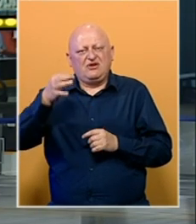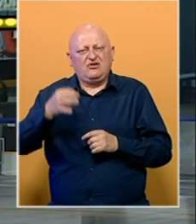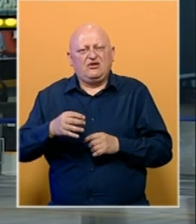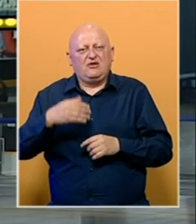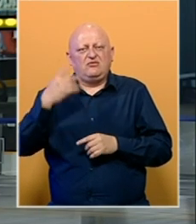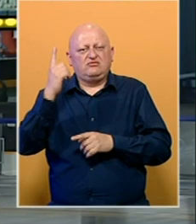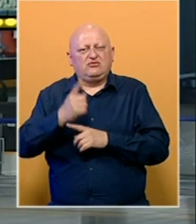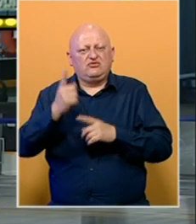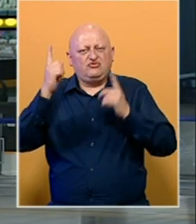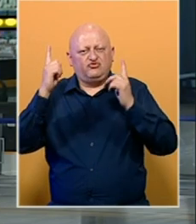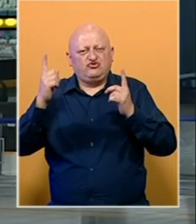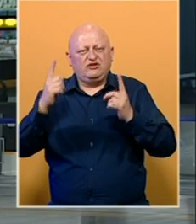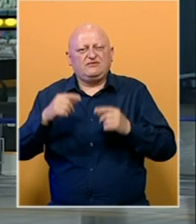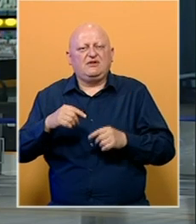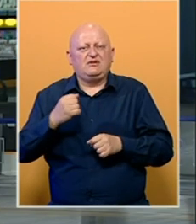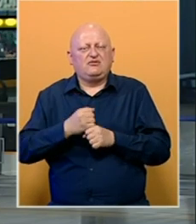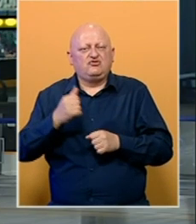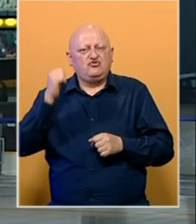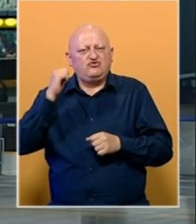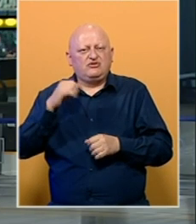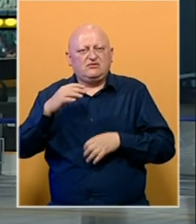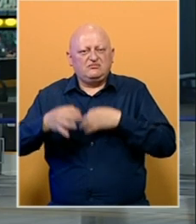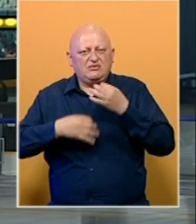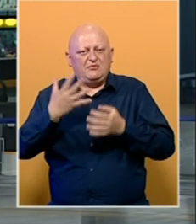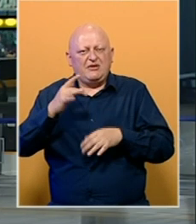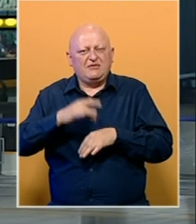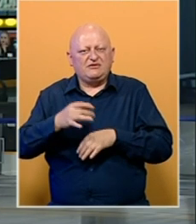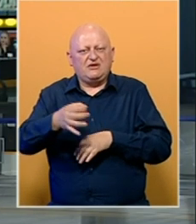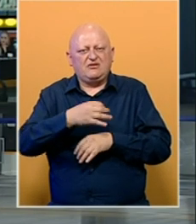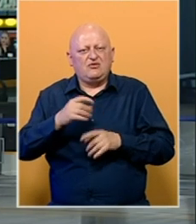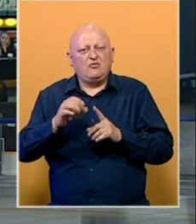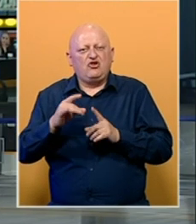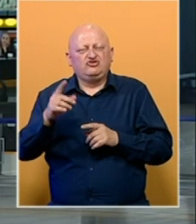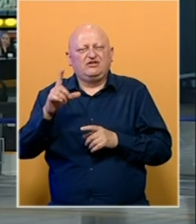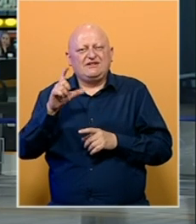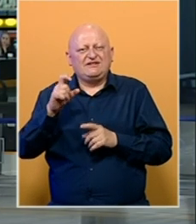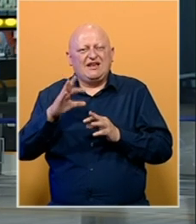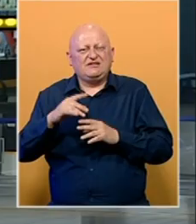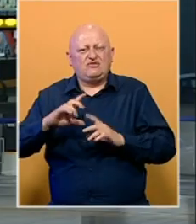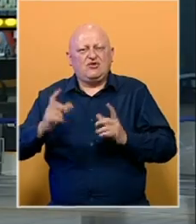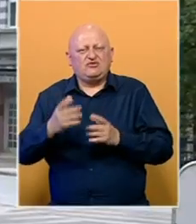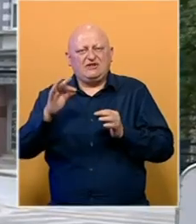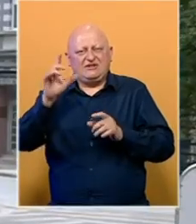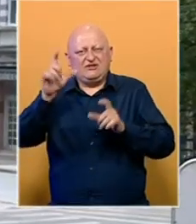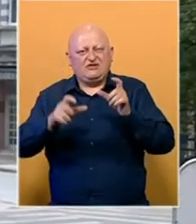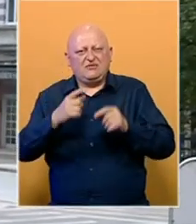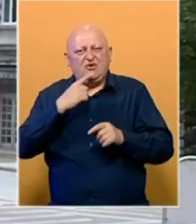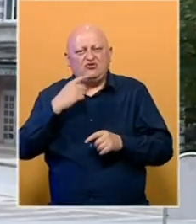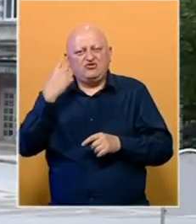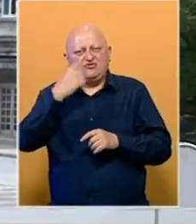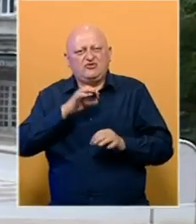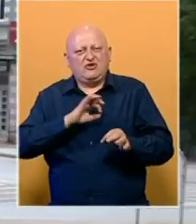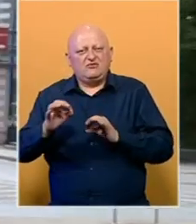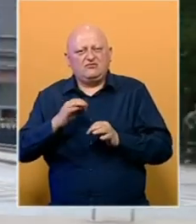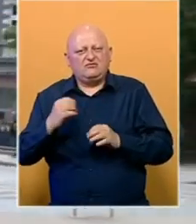-Sanskog kantona po nalogu kantonalnog tužilaštva izvršili su jučer pretres na pet lokacija u mjestu Prošići u Cazinu. Ukapšeno je 10 osoba koje